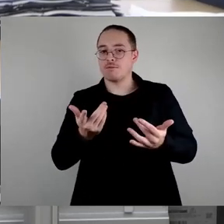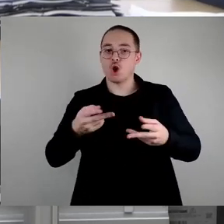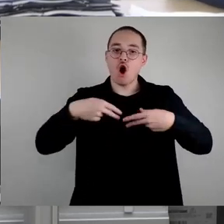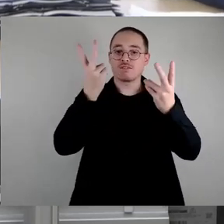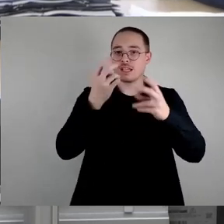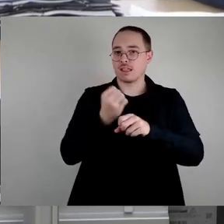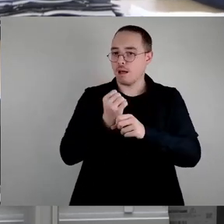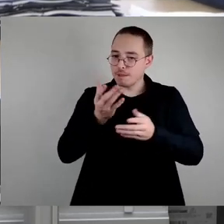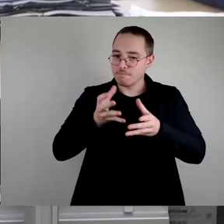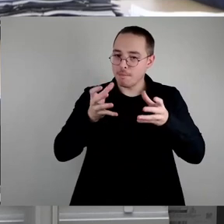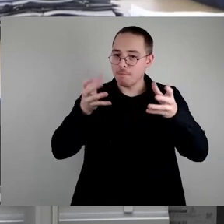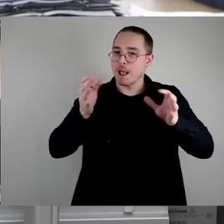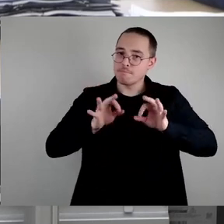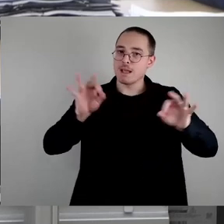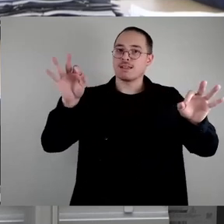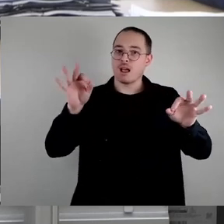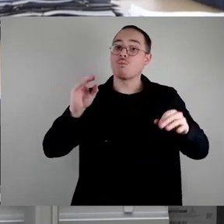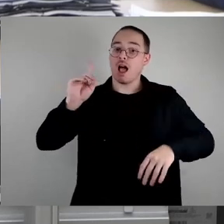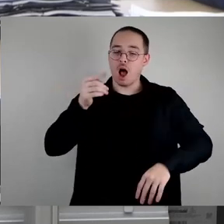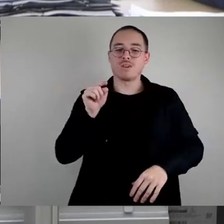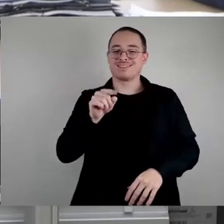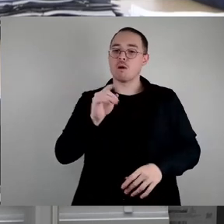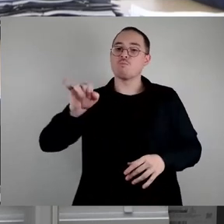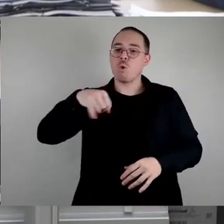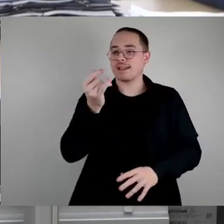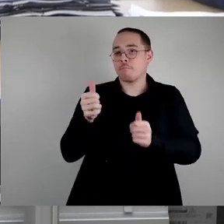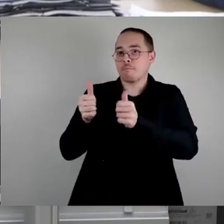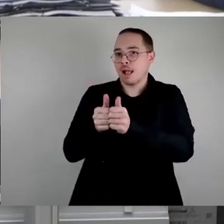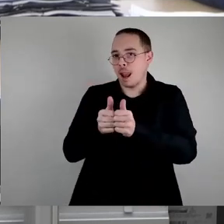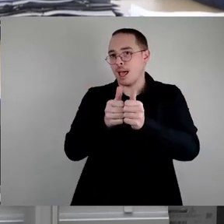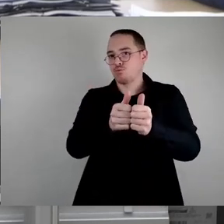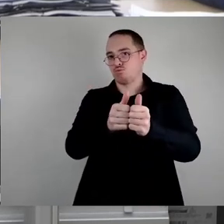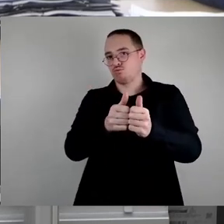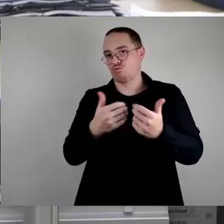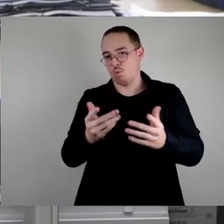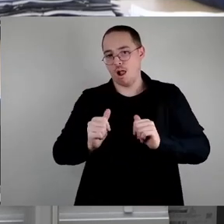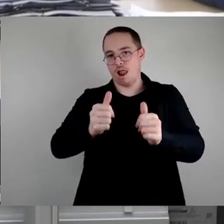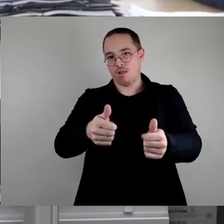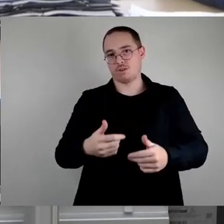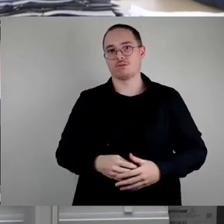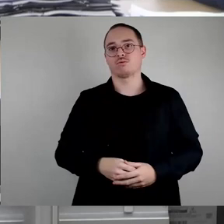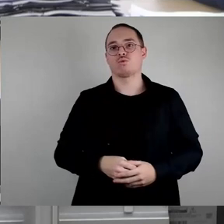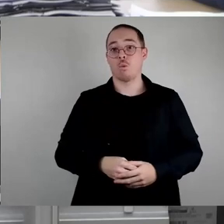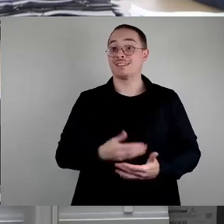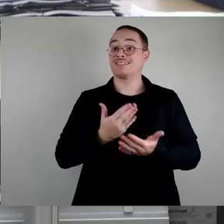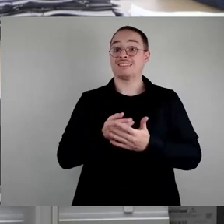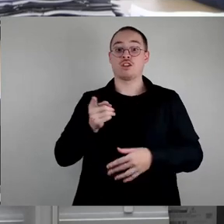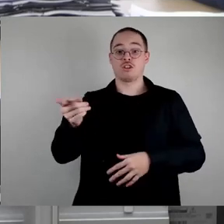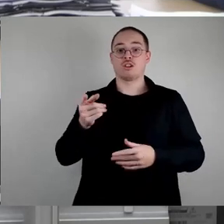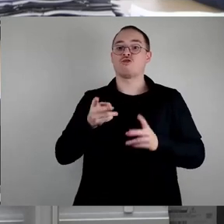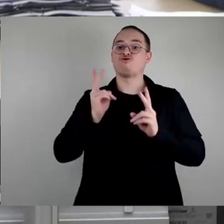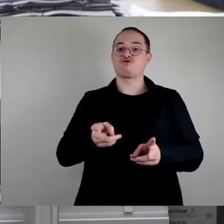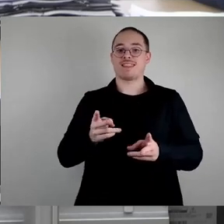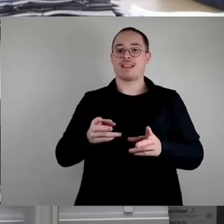dieser bürgerschaftlichen Projekte möglich ist. Und da haben die Stadtbezirksamtsleiter, komme ich zum Schluss, gesagt, sie bräuchten